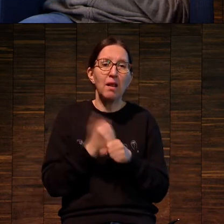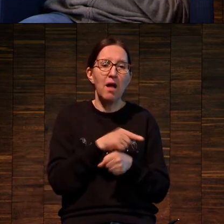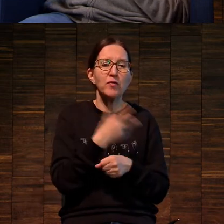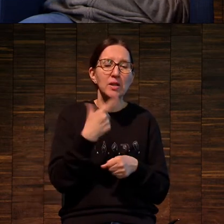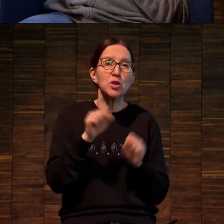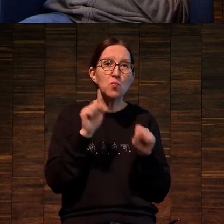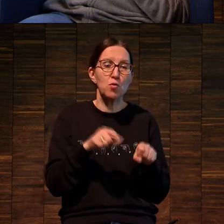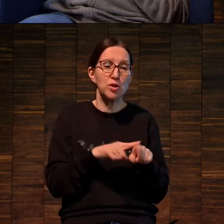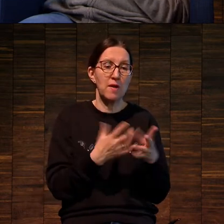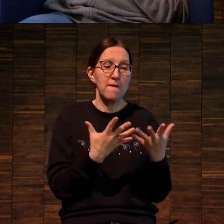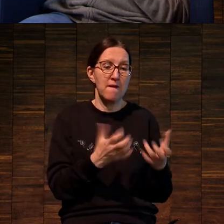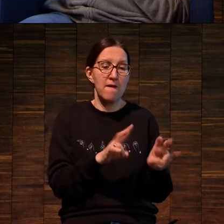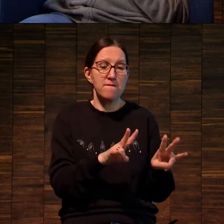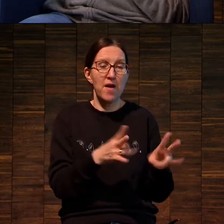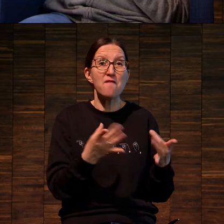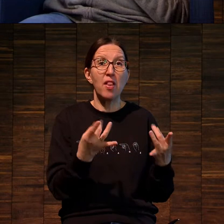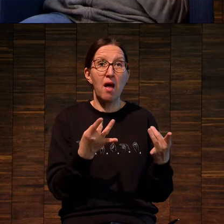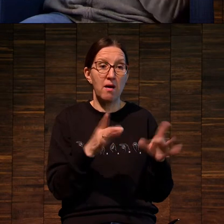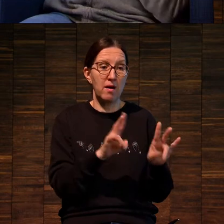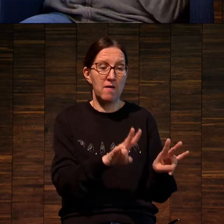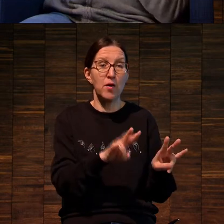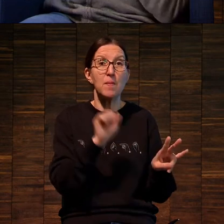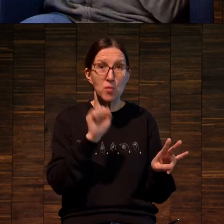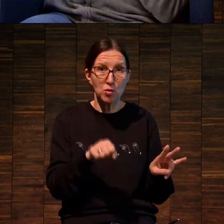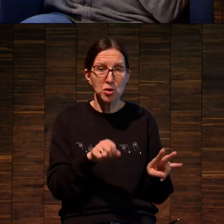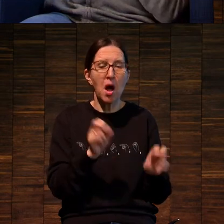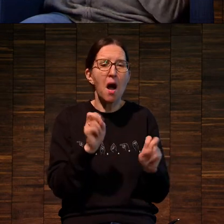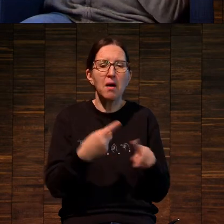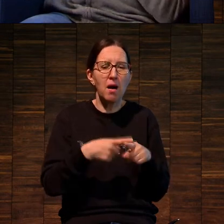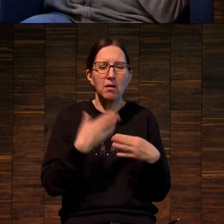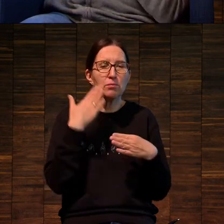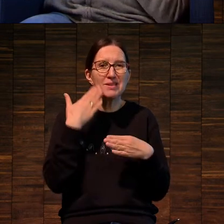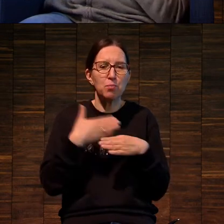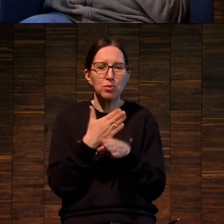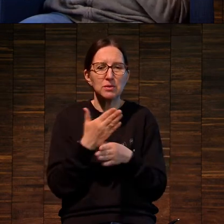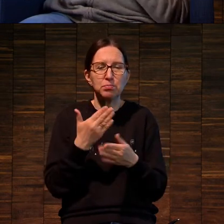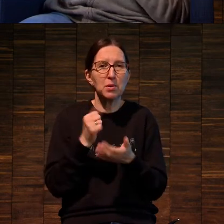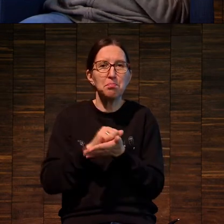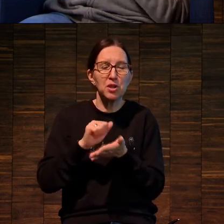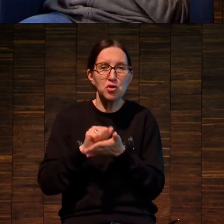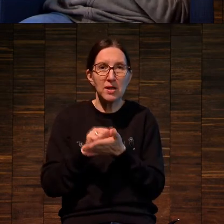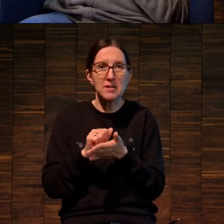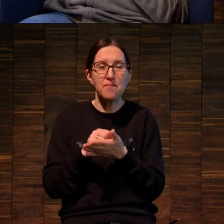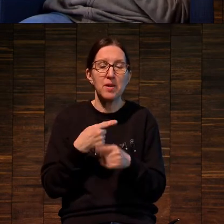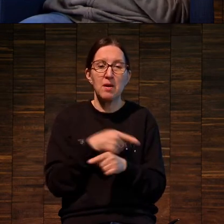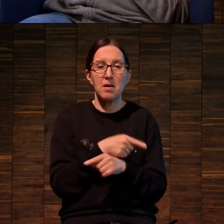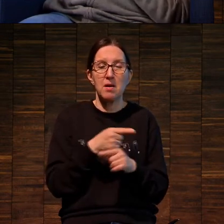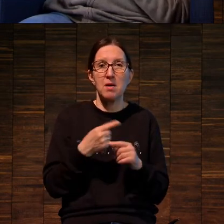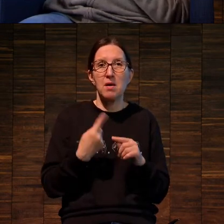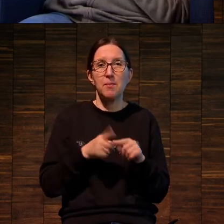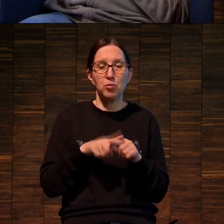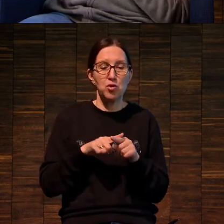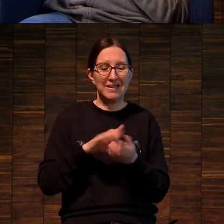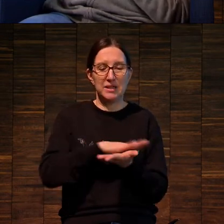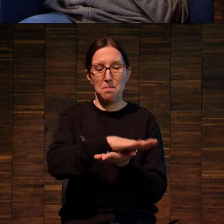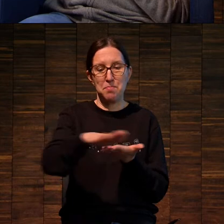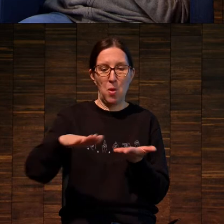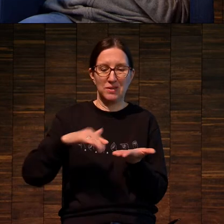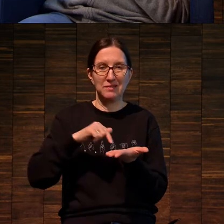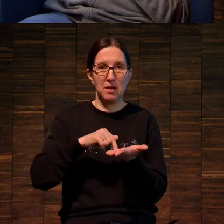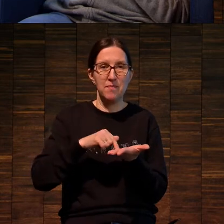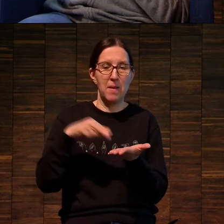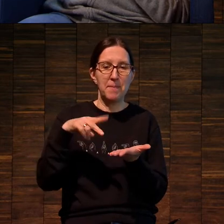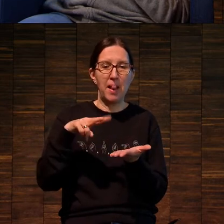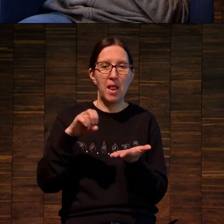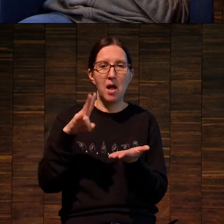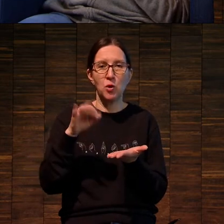задерживаться влага. Значит, как происходит способ печати? В планографии, в плоской печати у